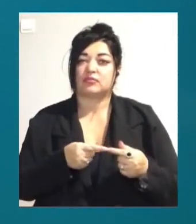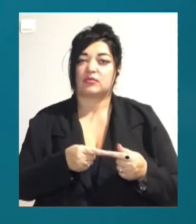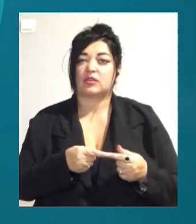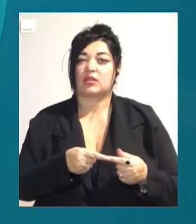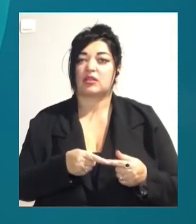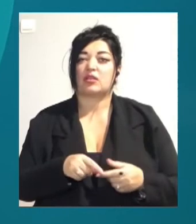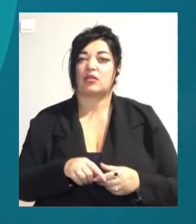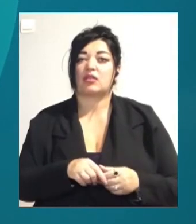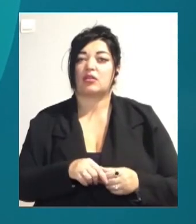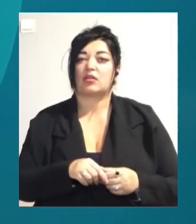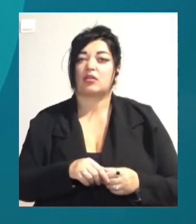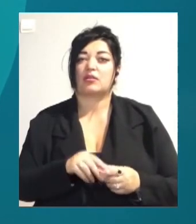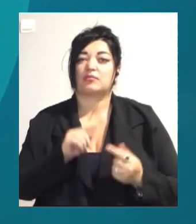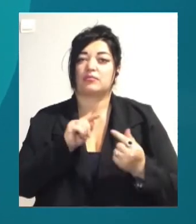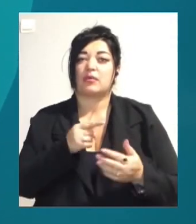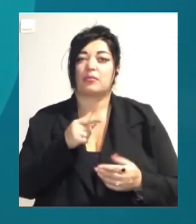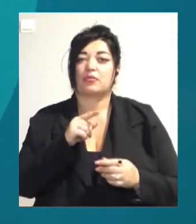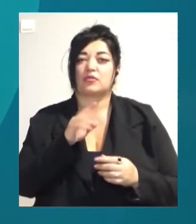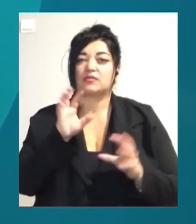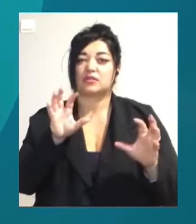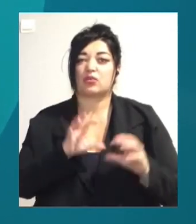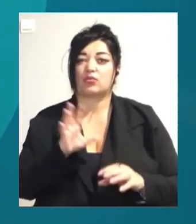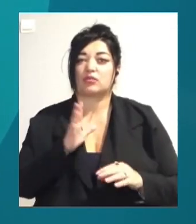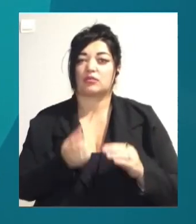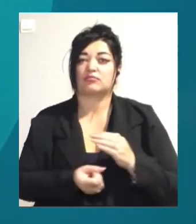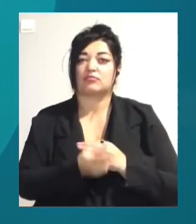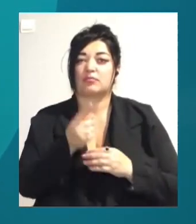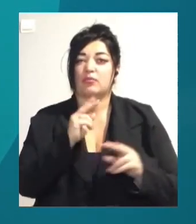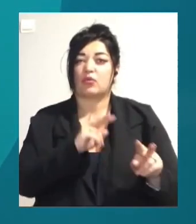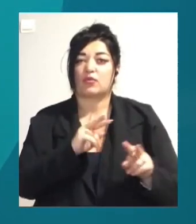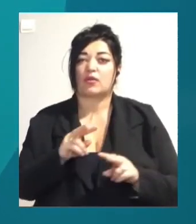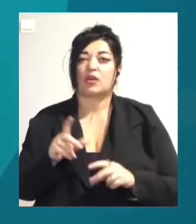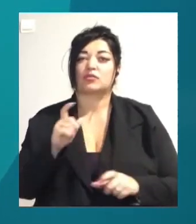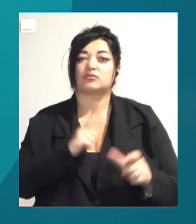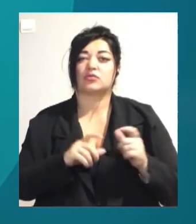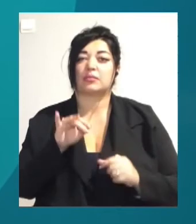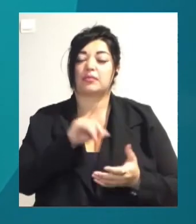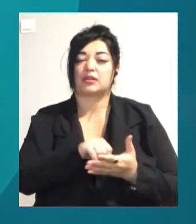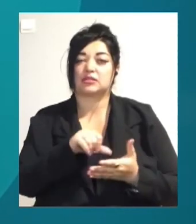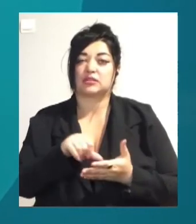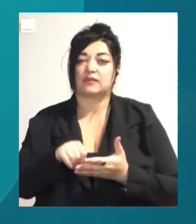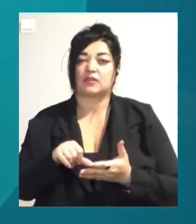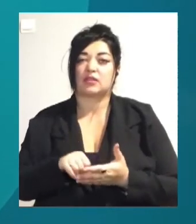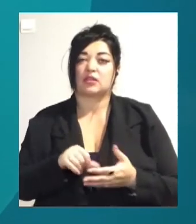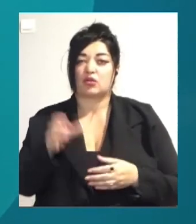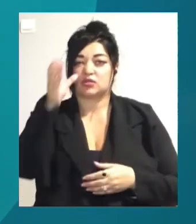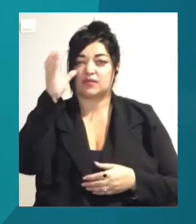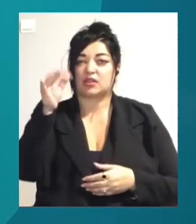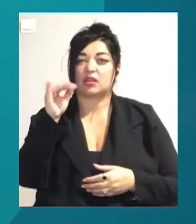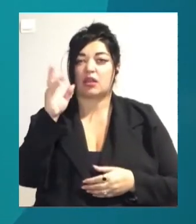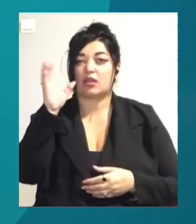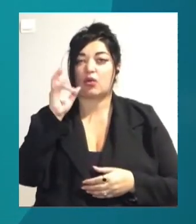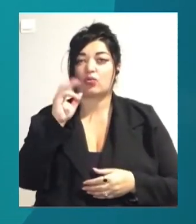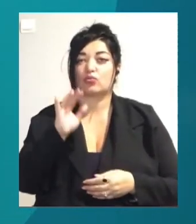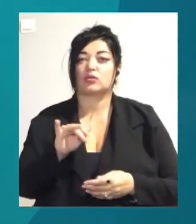протестували проти законів, які забороняють полювати. Студенти та представники профспілки працівників освіти та науки стояли за відміну нового